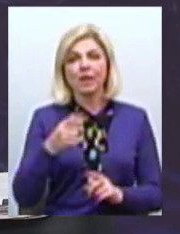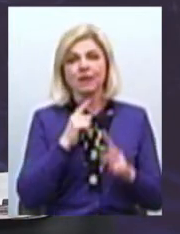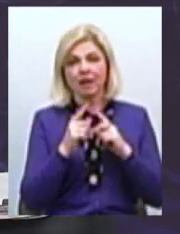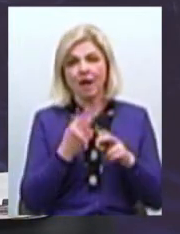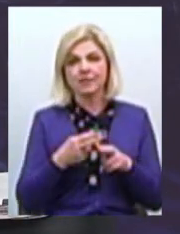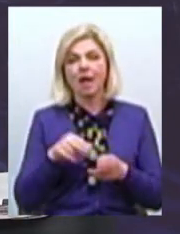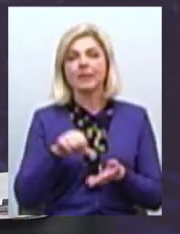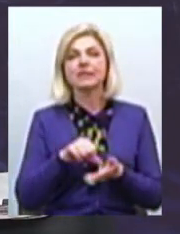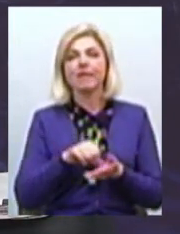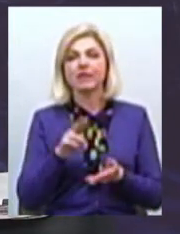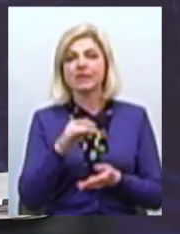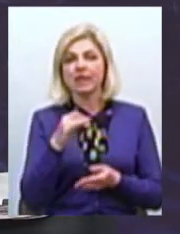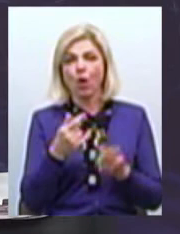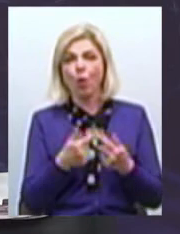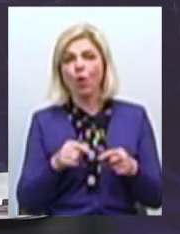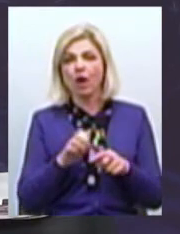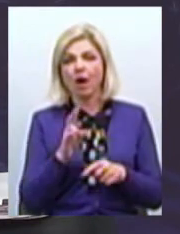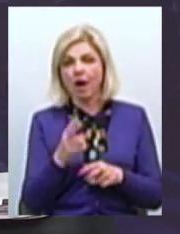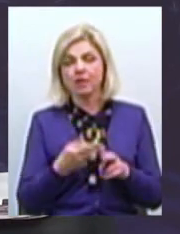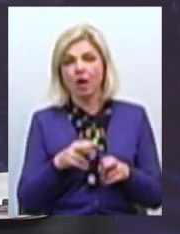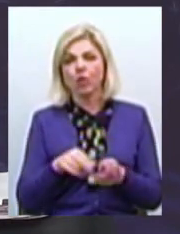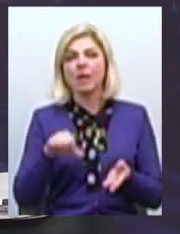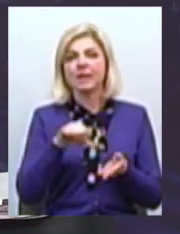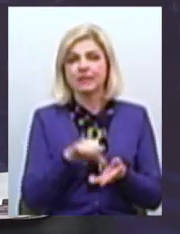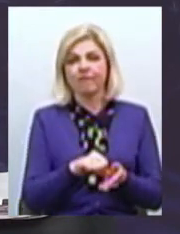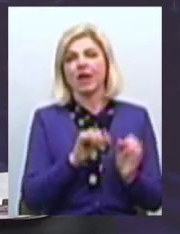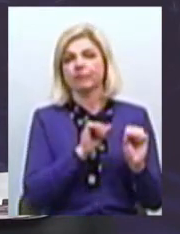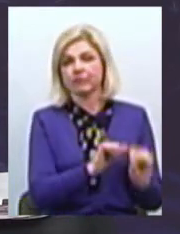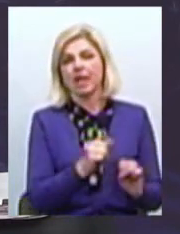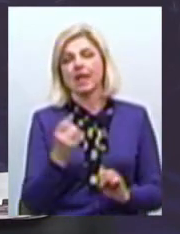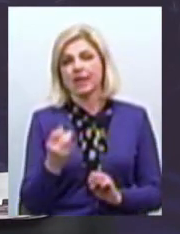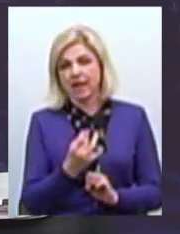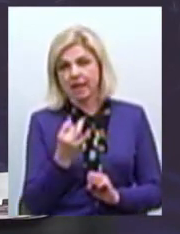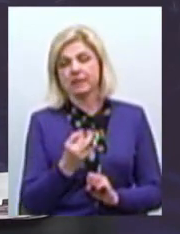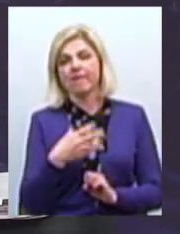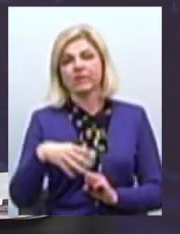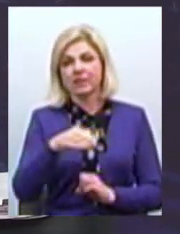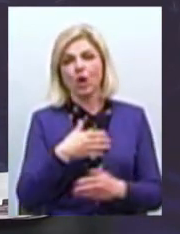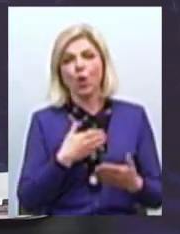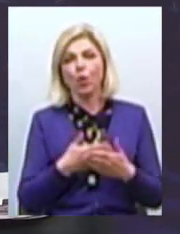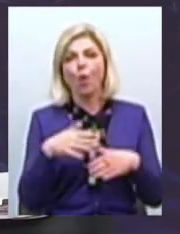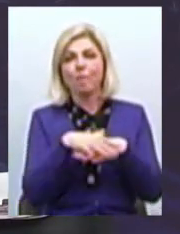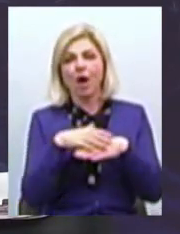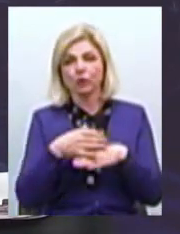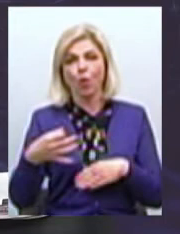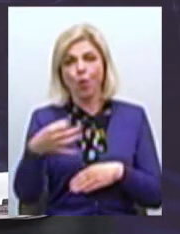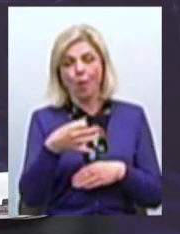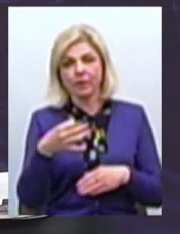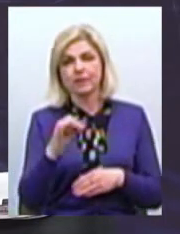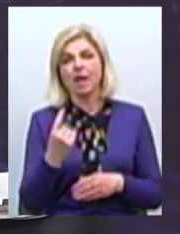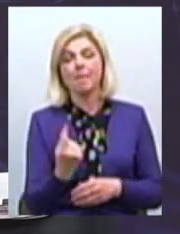представницький орган Який представляє інтереси всіх громад в області І в першу чергу